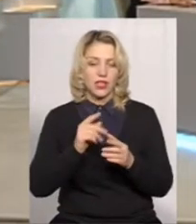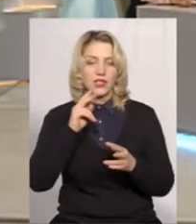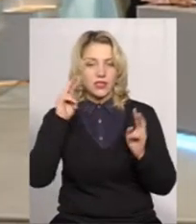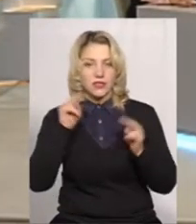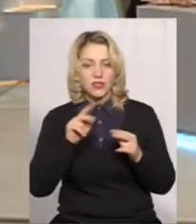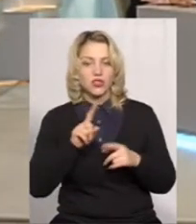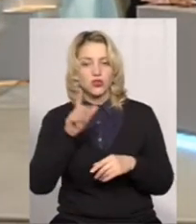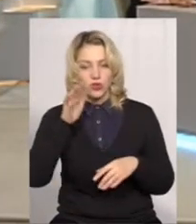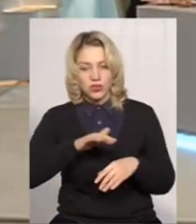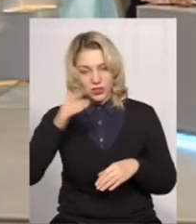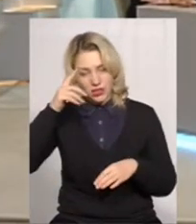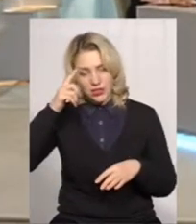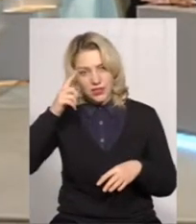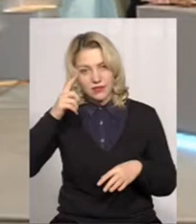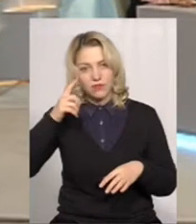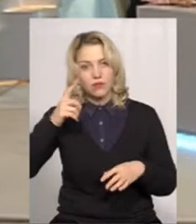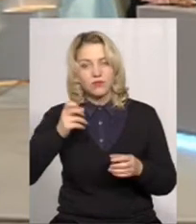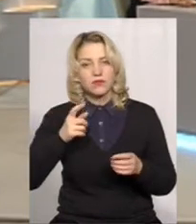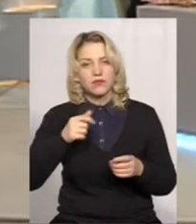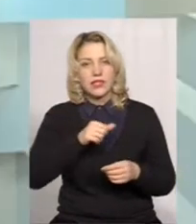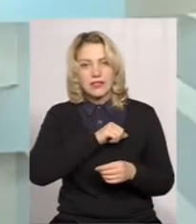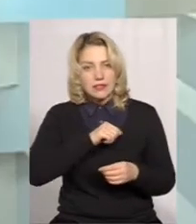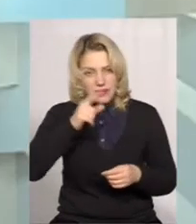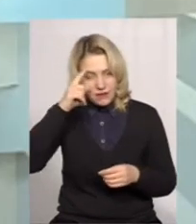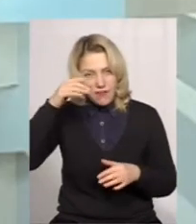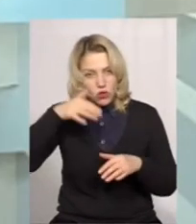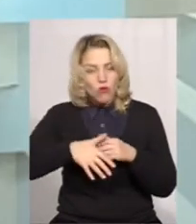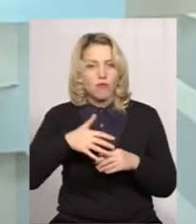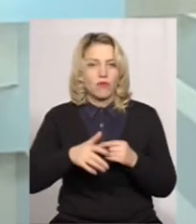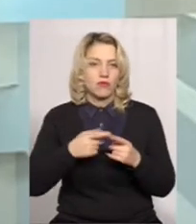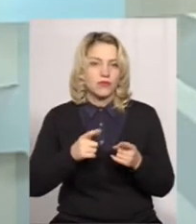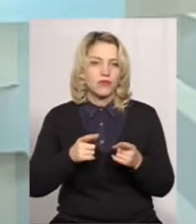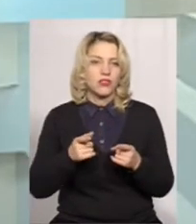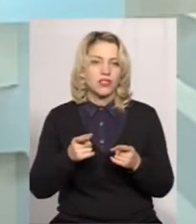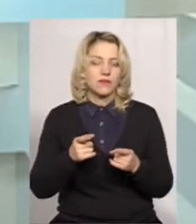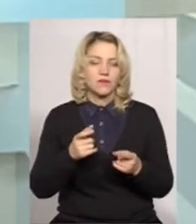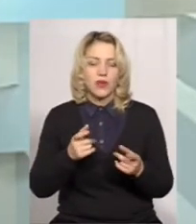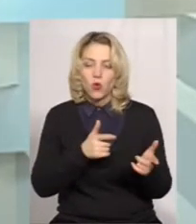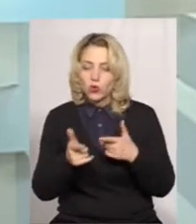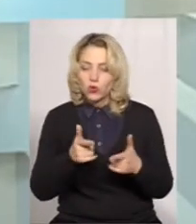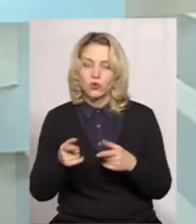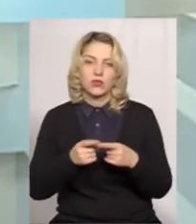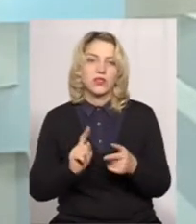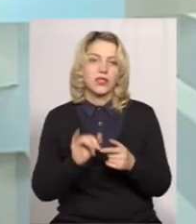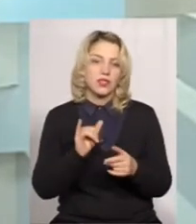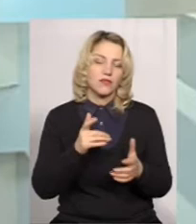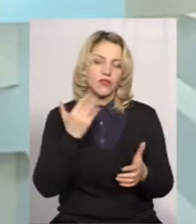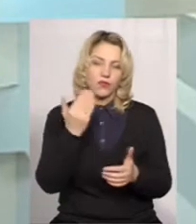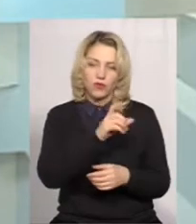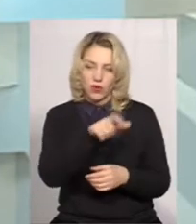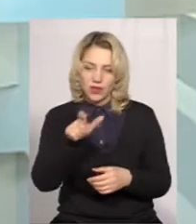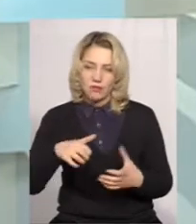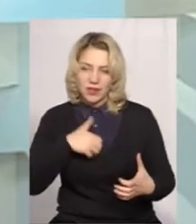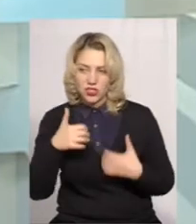діти свідомо готуються, їх це турбує. Вони переживають, вони